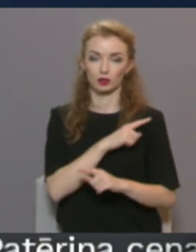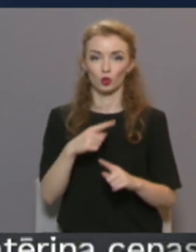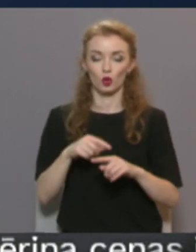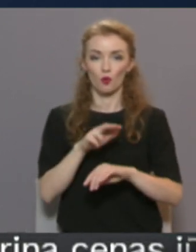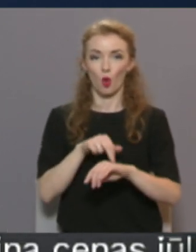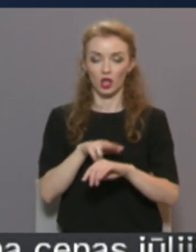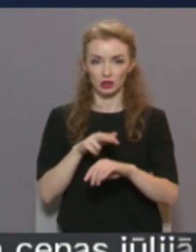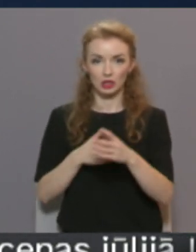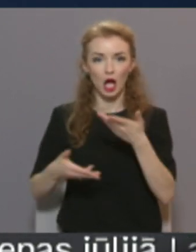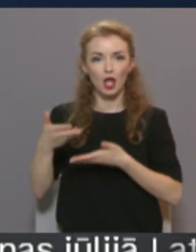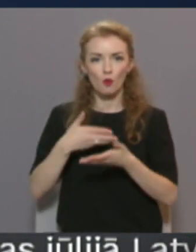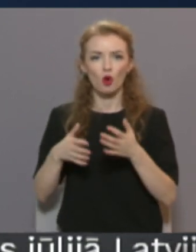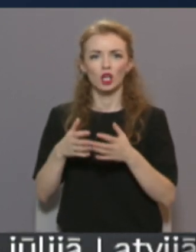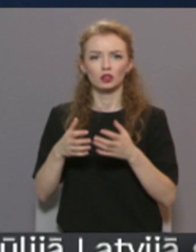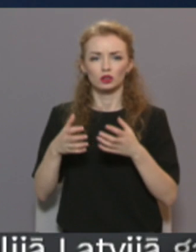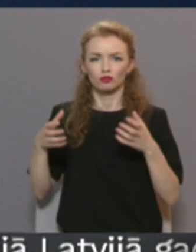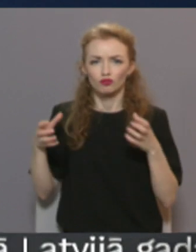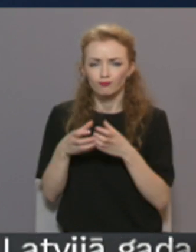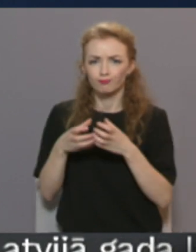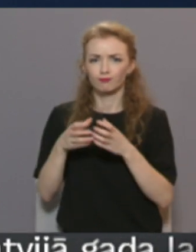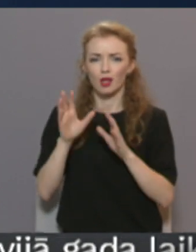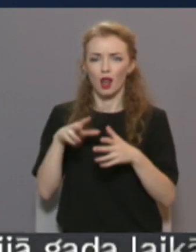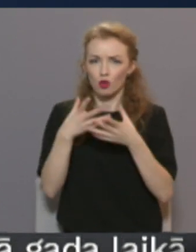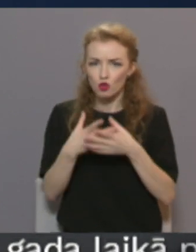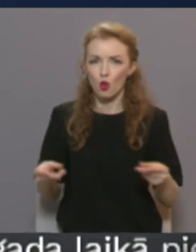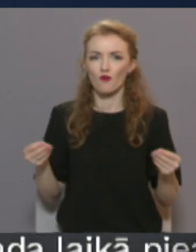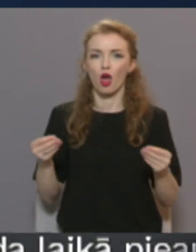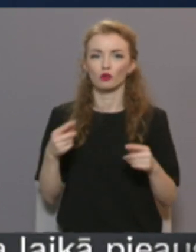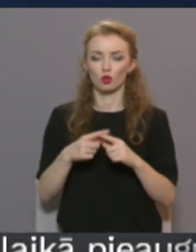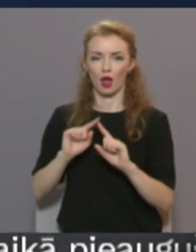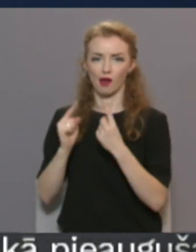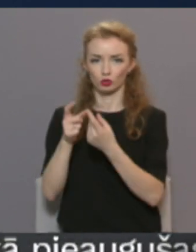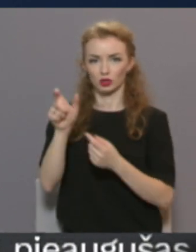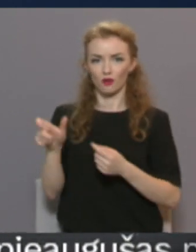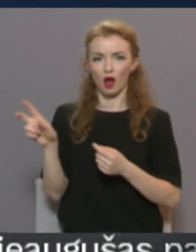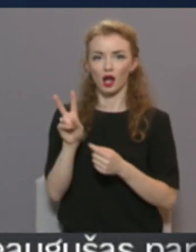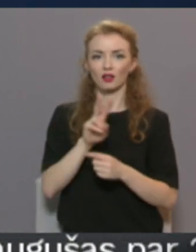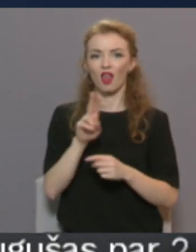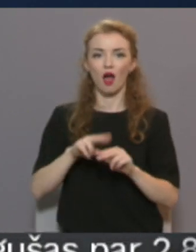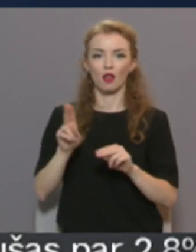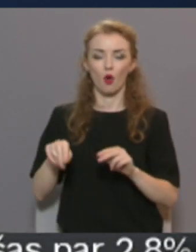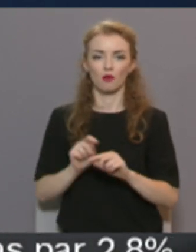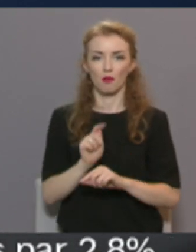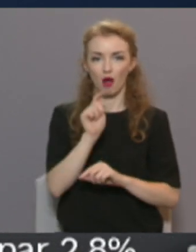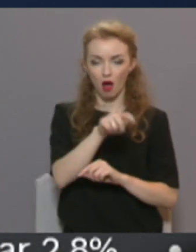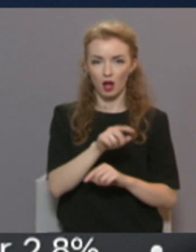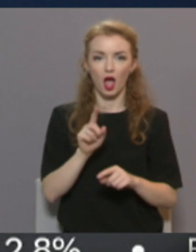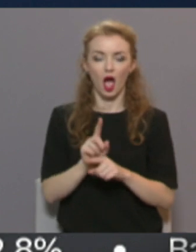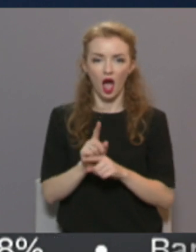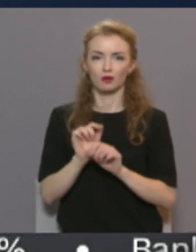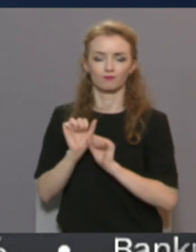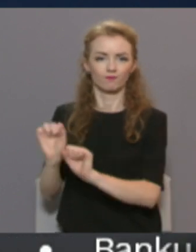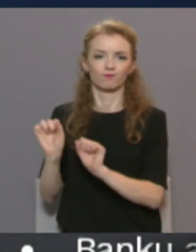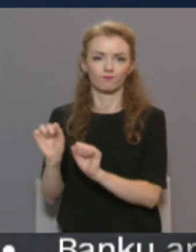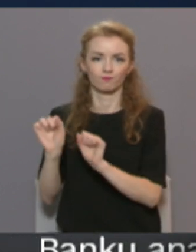sadarbosies vairāk, lai gan novērstu, gan arī aizturētu personas, kas nelegāli šķiersojušas, gan novērstu šķiersošanu savu iespēju